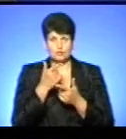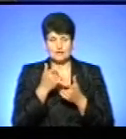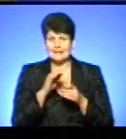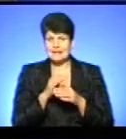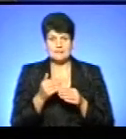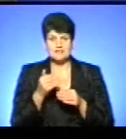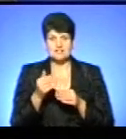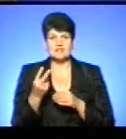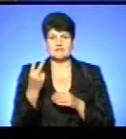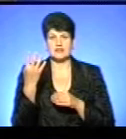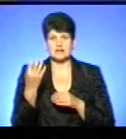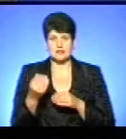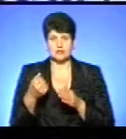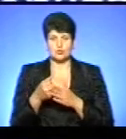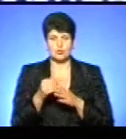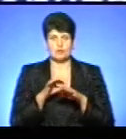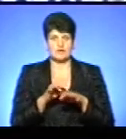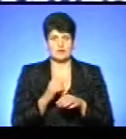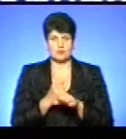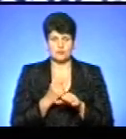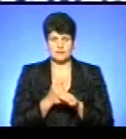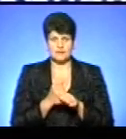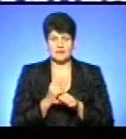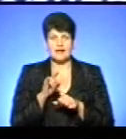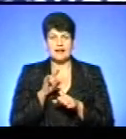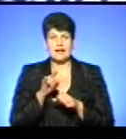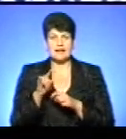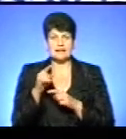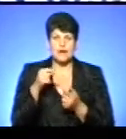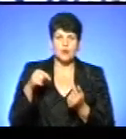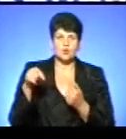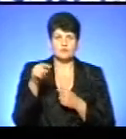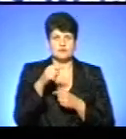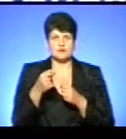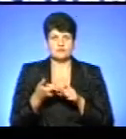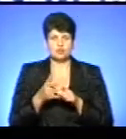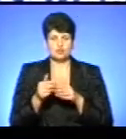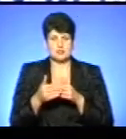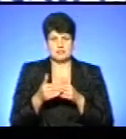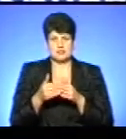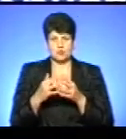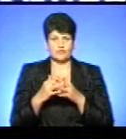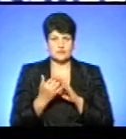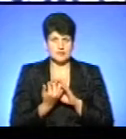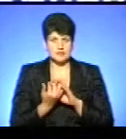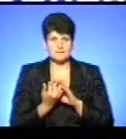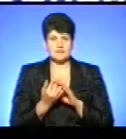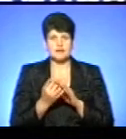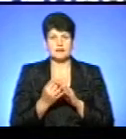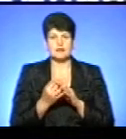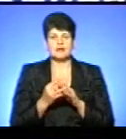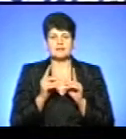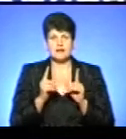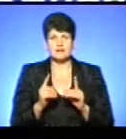не пізніше, як за два дні до проведення цих робіт. Літак розвертався дуже близько до села або навіть над житловими